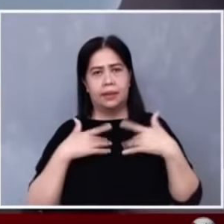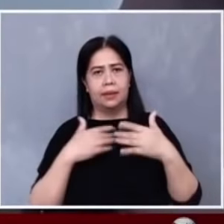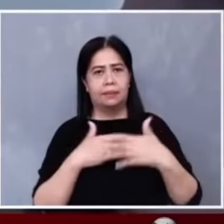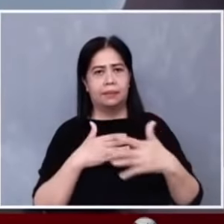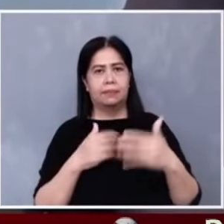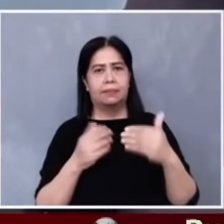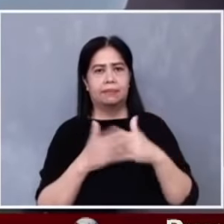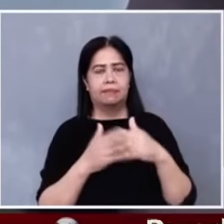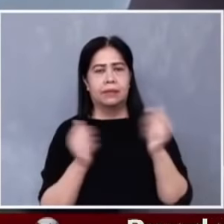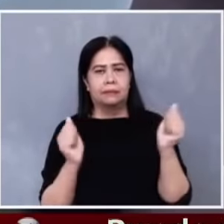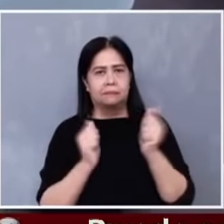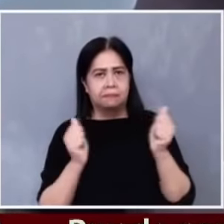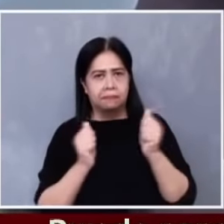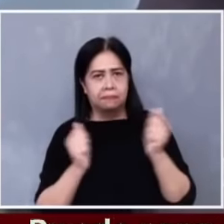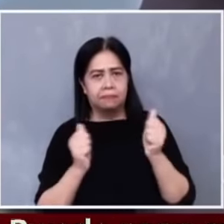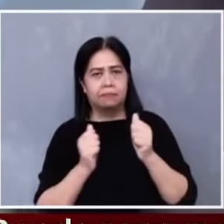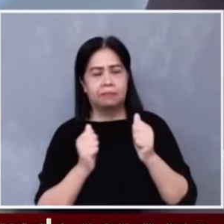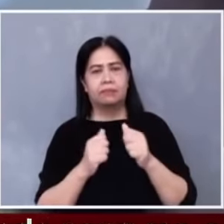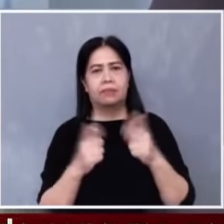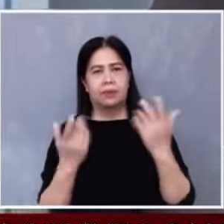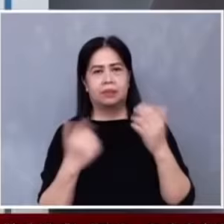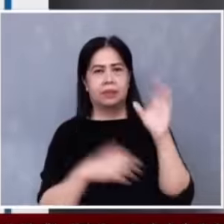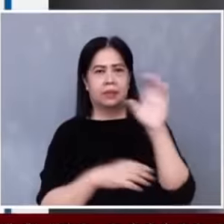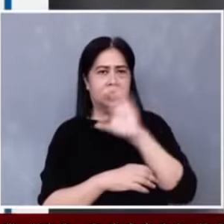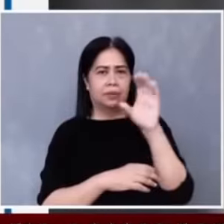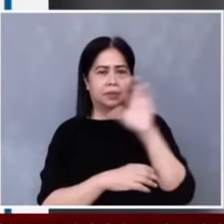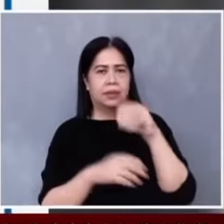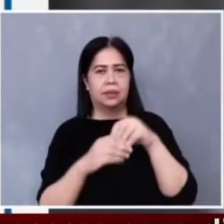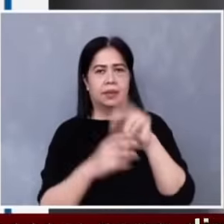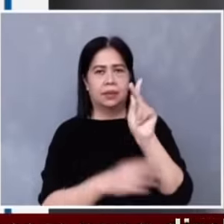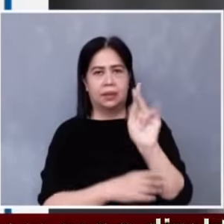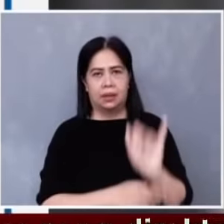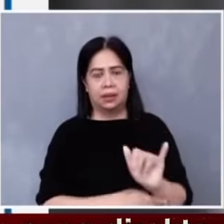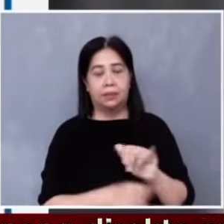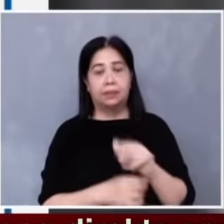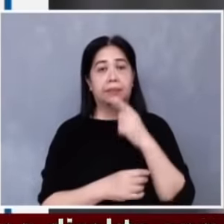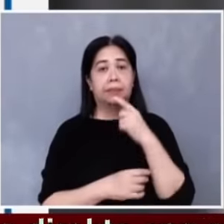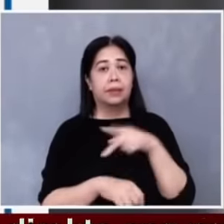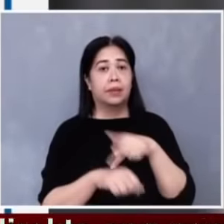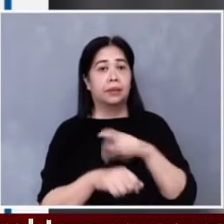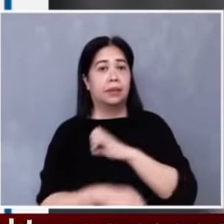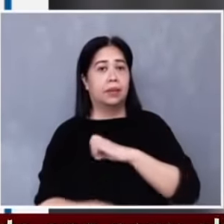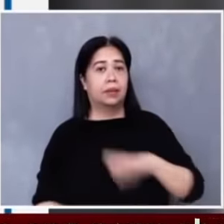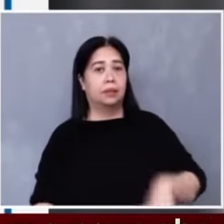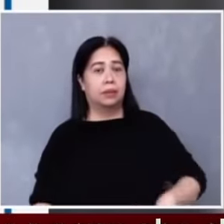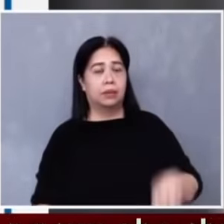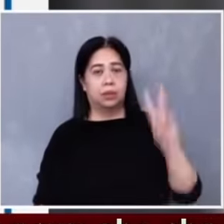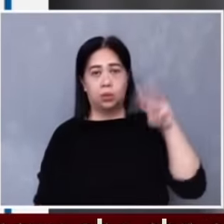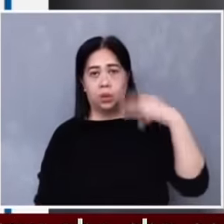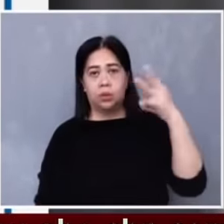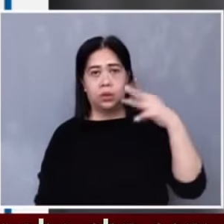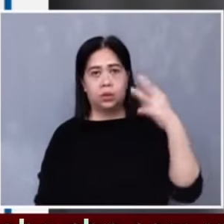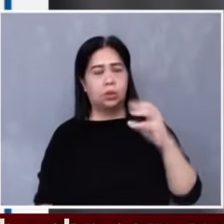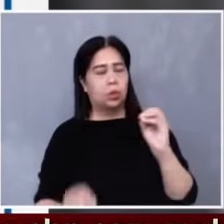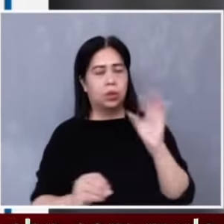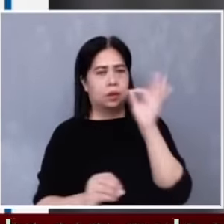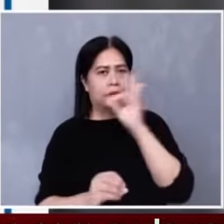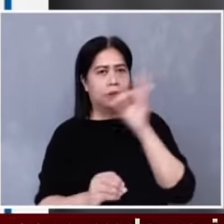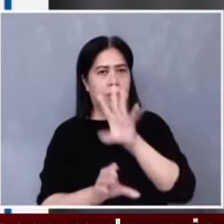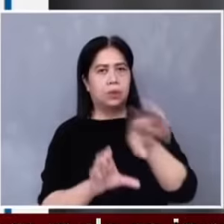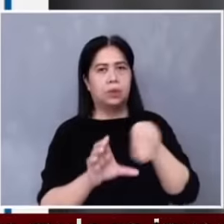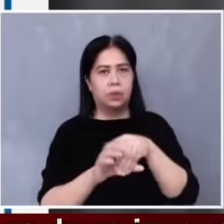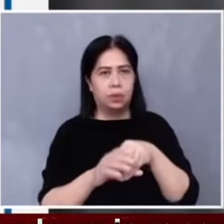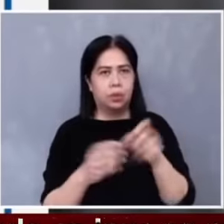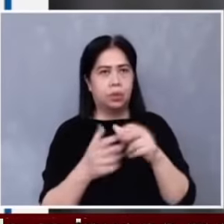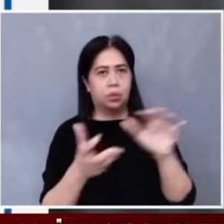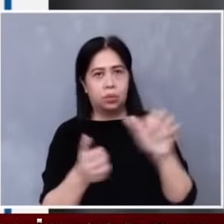malamig at madilim na Pasko sa Kentucky. Ayon sa Philippine Embassy sa Washington, walang Pinoy na napabalitang nasa lantan